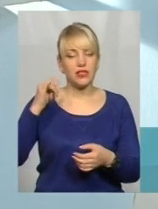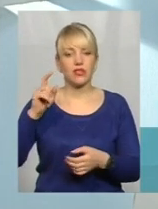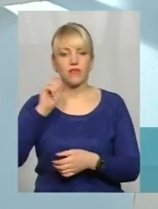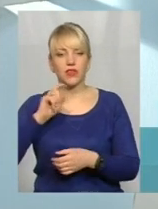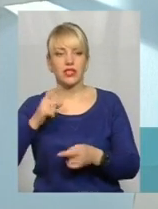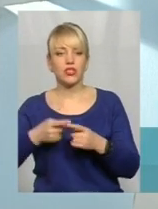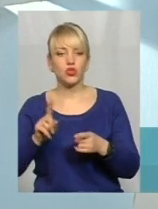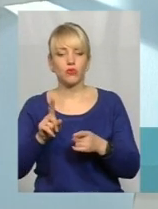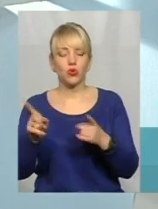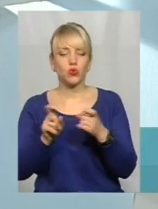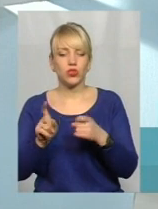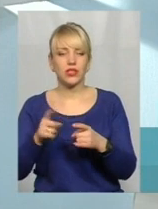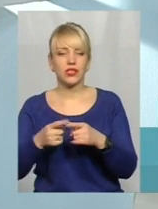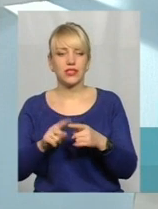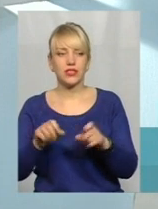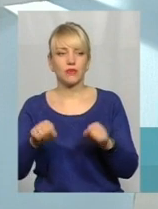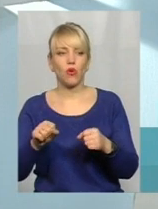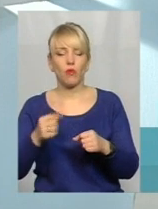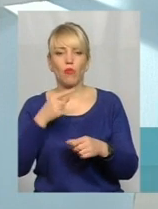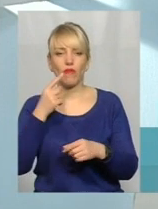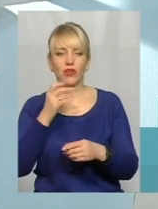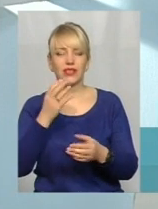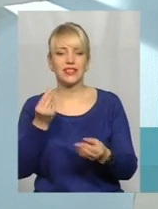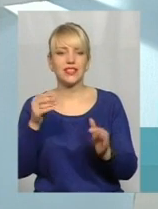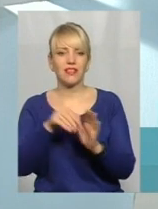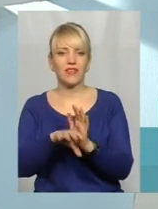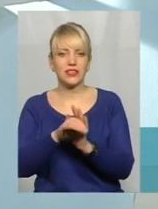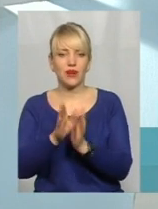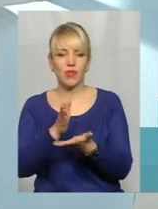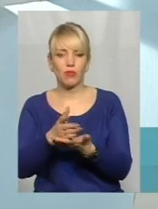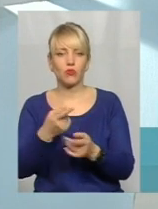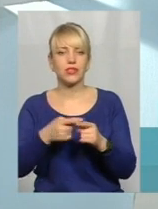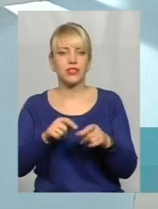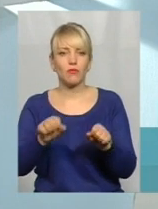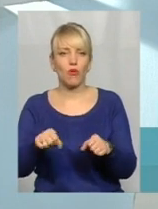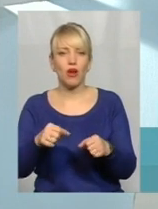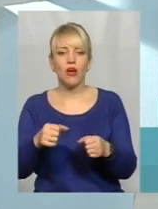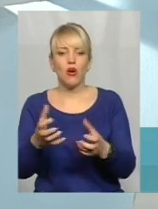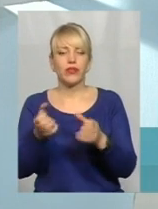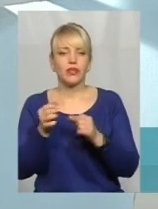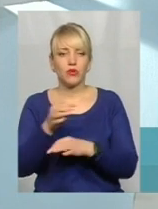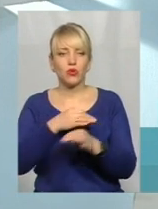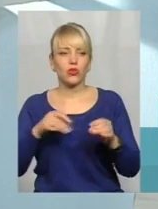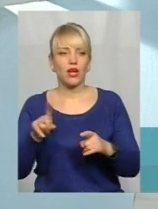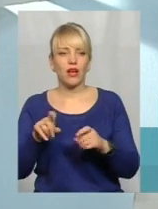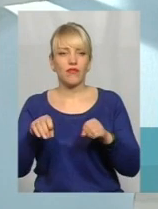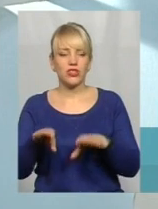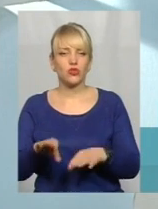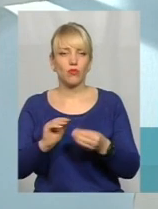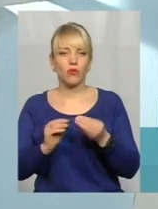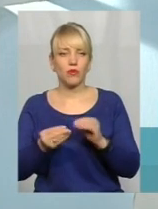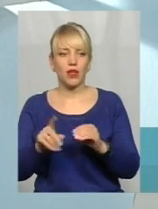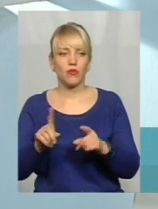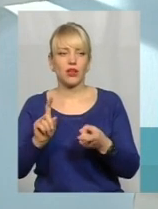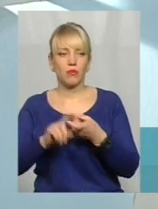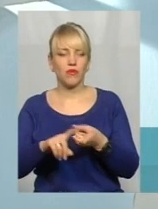тому що це змога поговорити з інвесторами напряму, це змога отримати консультацію, яка можливо вирішує проблему, яка пов